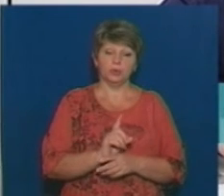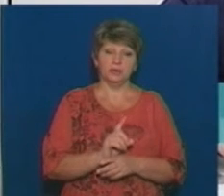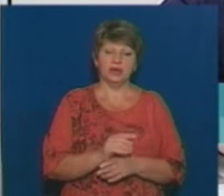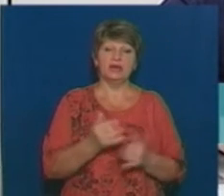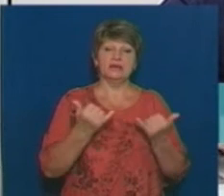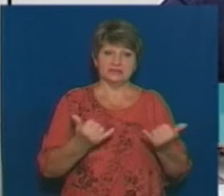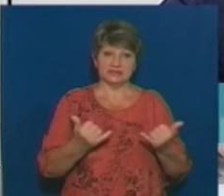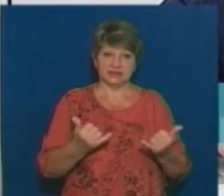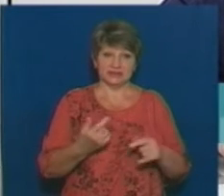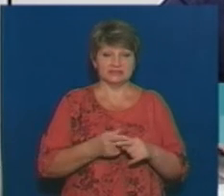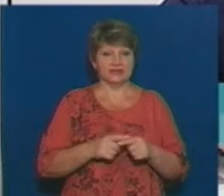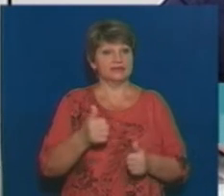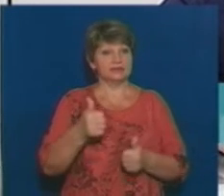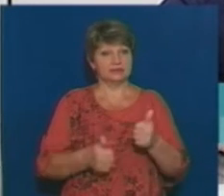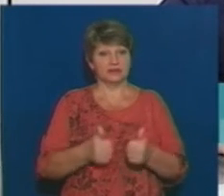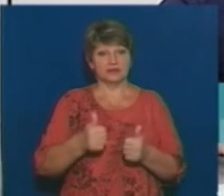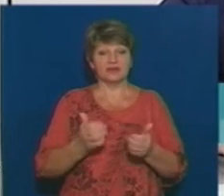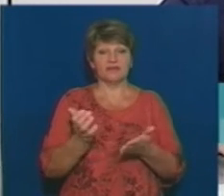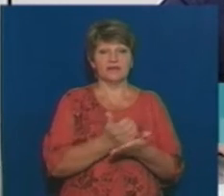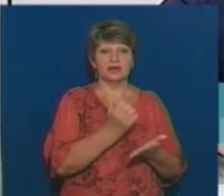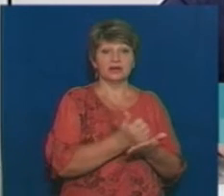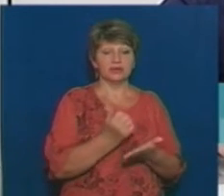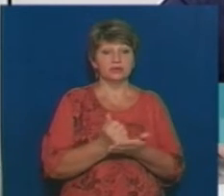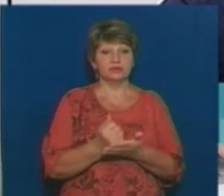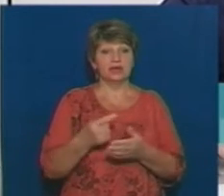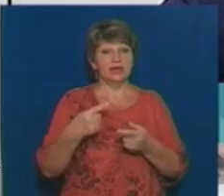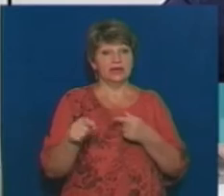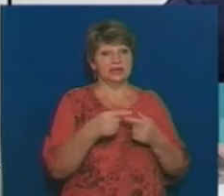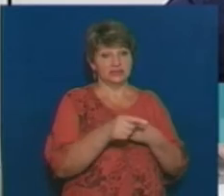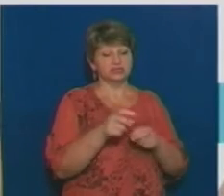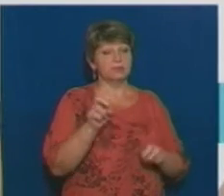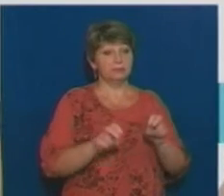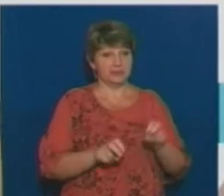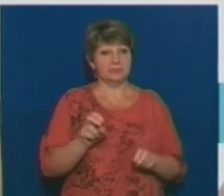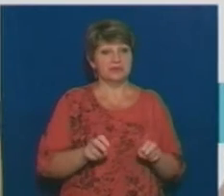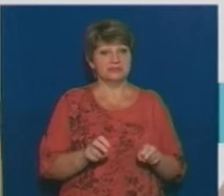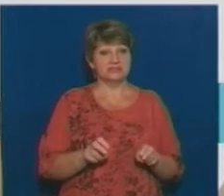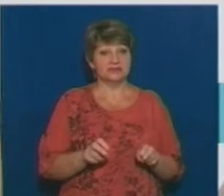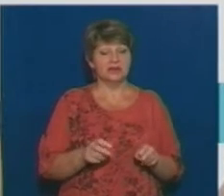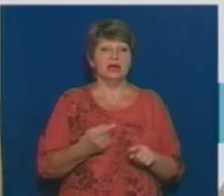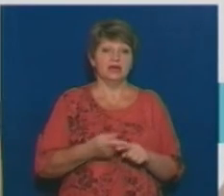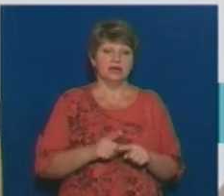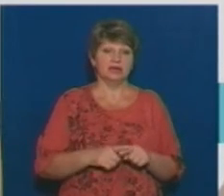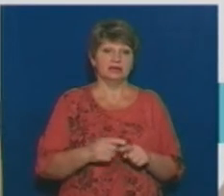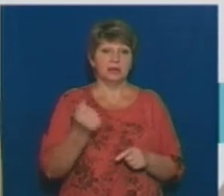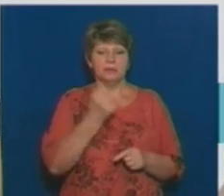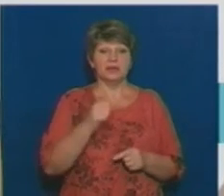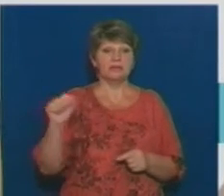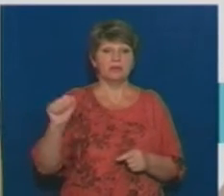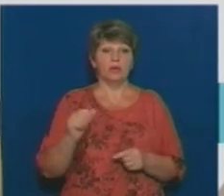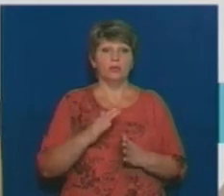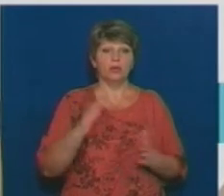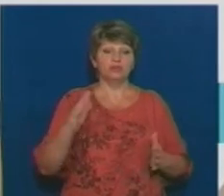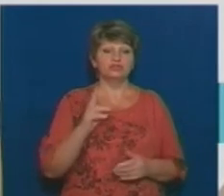яких проводиться, виграють різні підприємства, не лише «Каштан», про який говорилися. Ну, здебільшого, це переможець по багатьох лотах